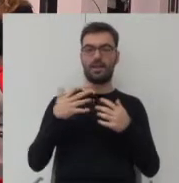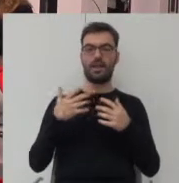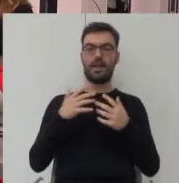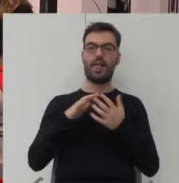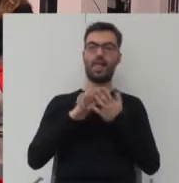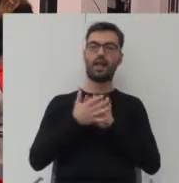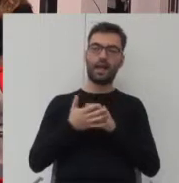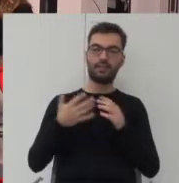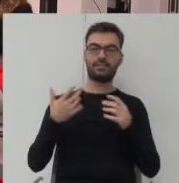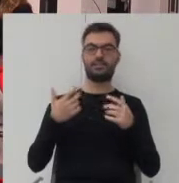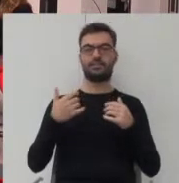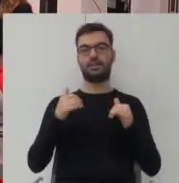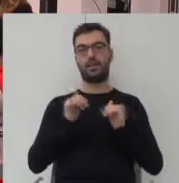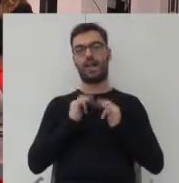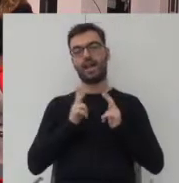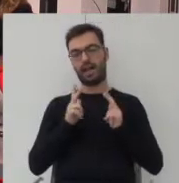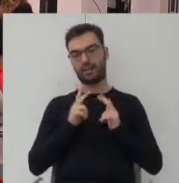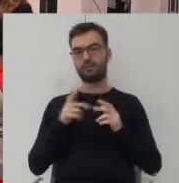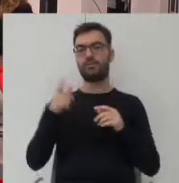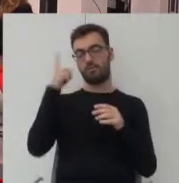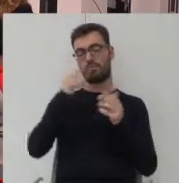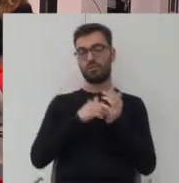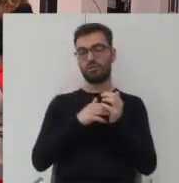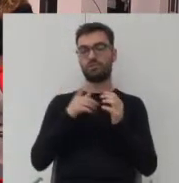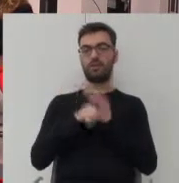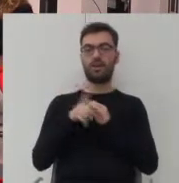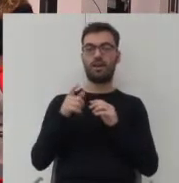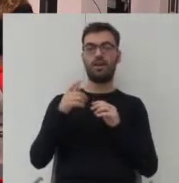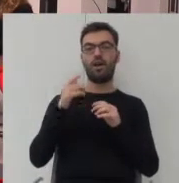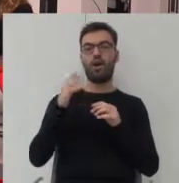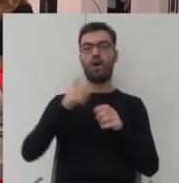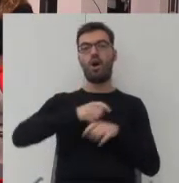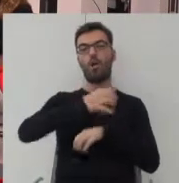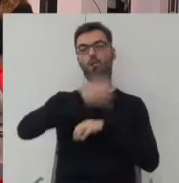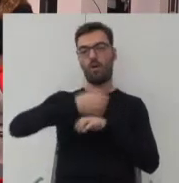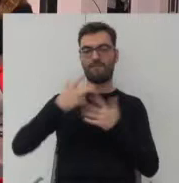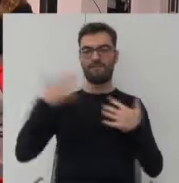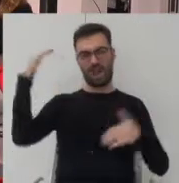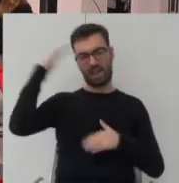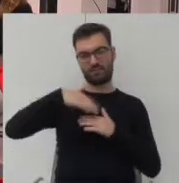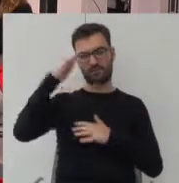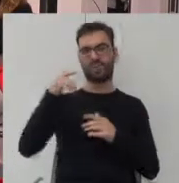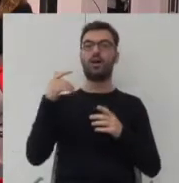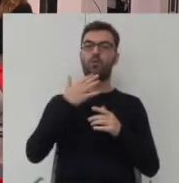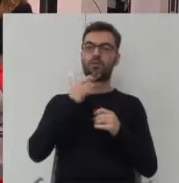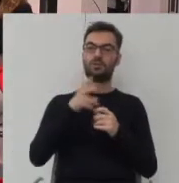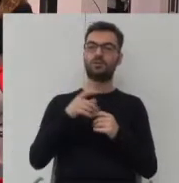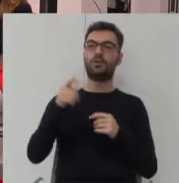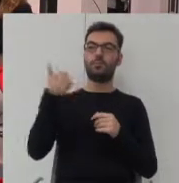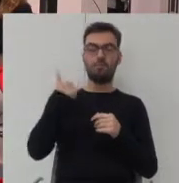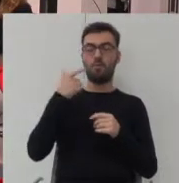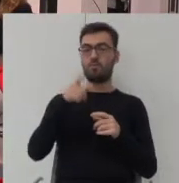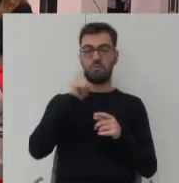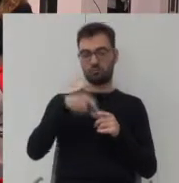myślę przydatny dla rewitalizacji osiedli wielkoblokowych. No ale można powiedzieć tak, byłoby ciekawe